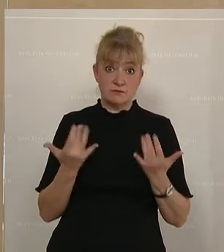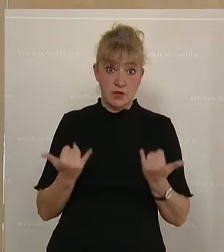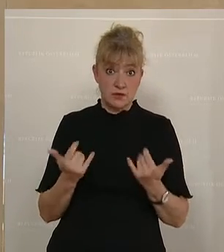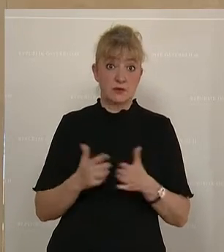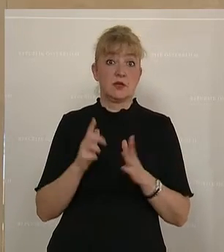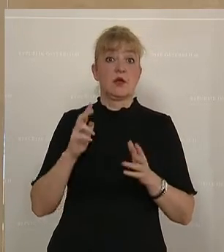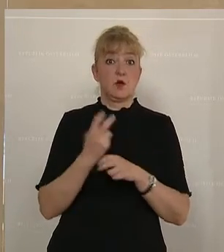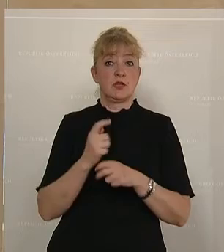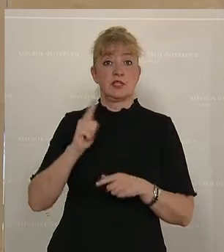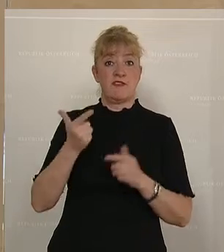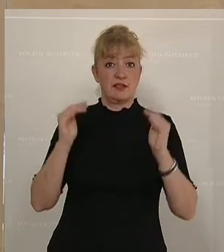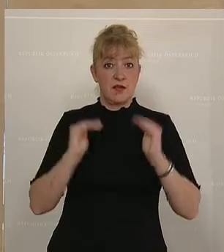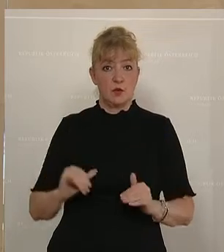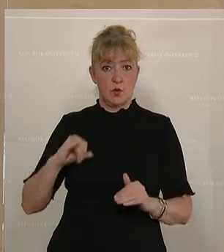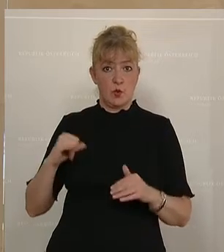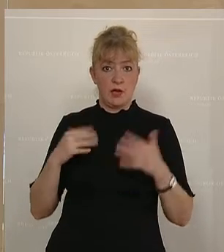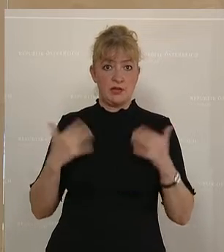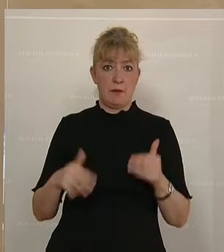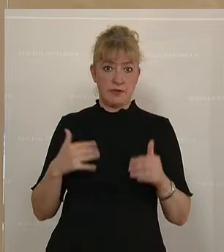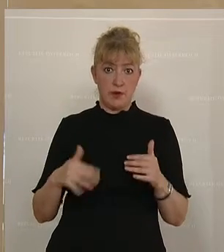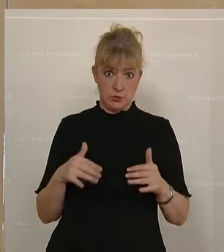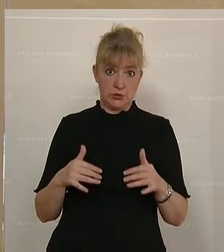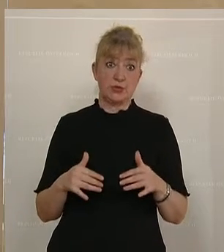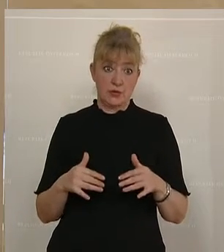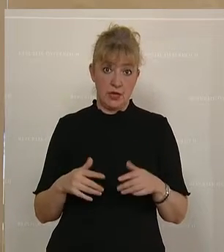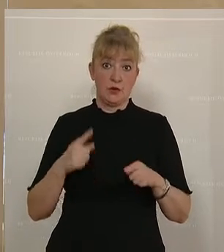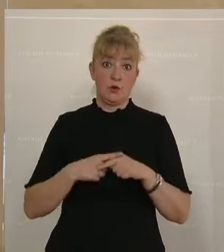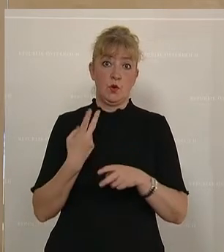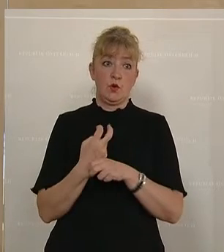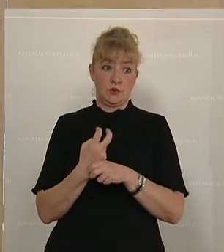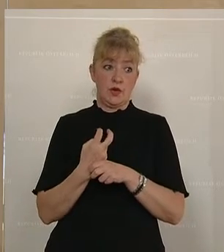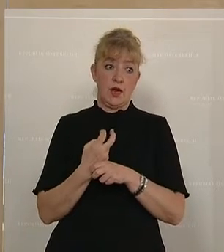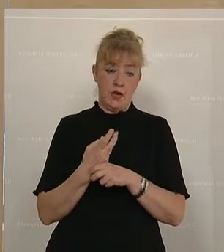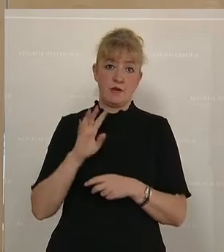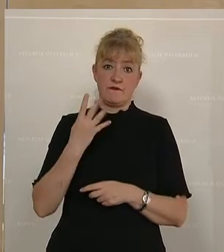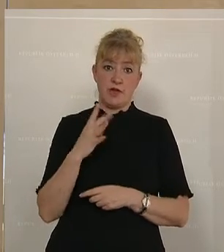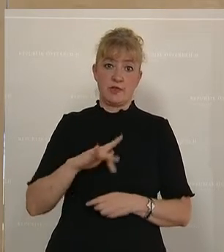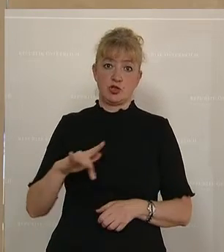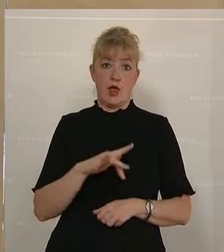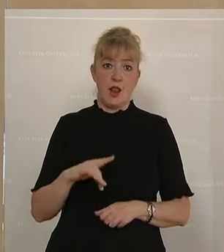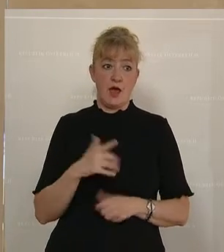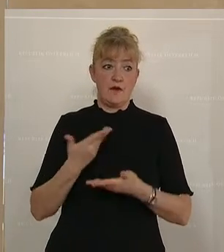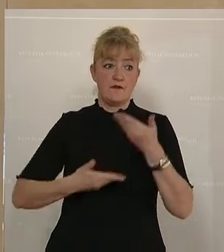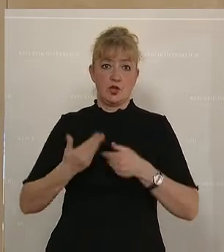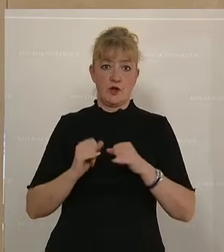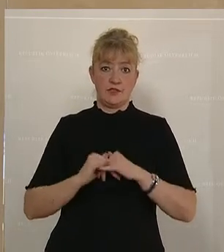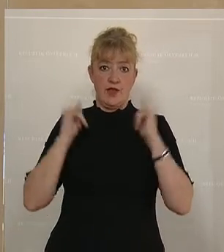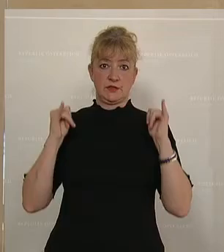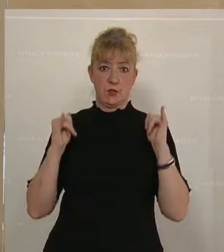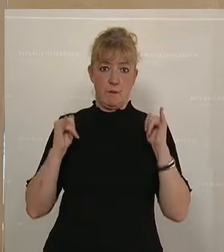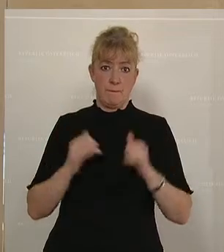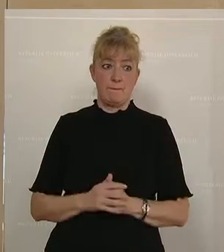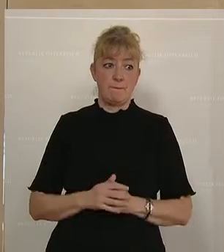hat die zweitgeringste Jugendarbeitslosigkeit. Und Österreich ist an vierter Stelle im Wirtschaftswachstum.